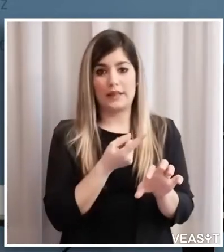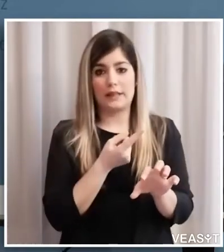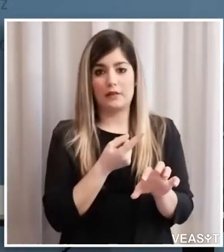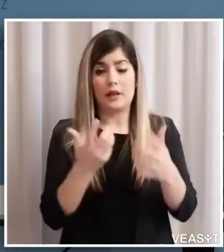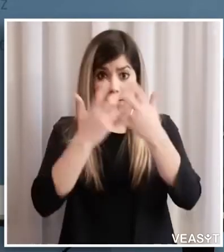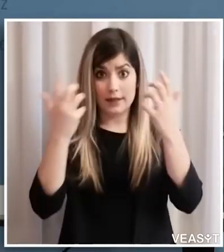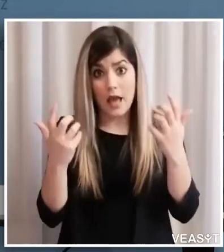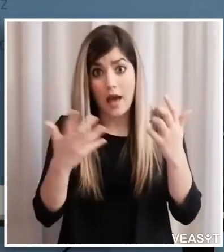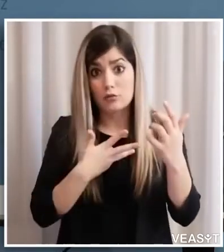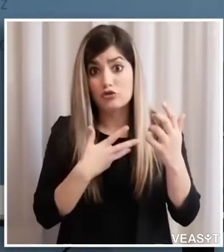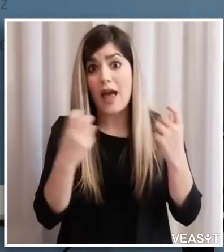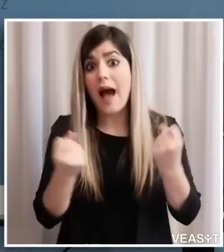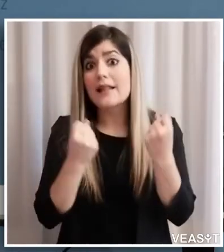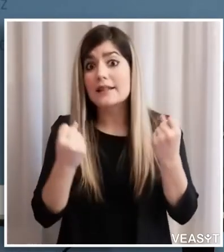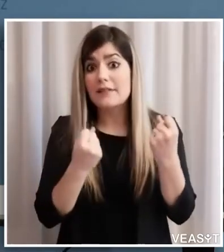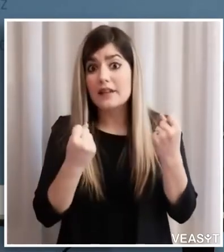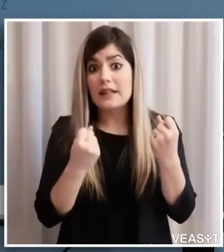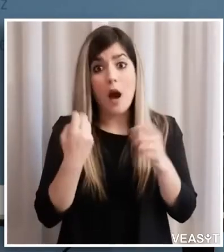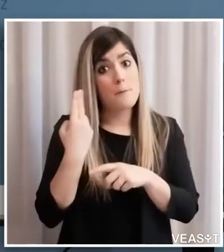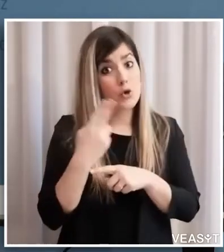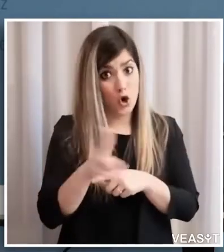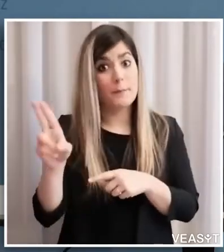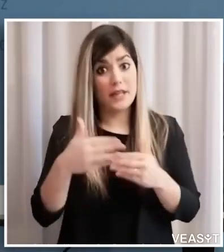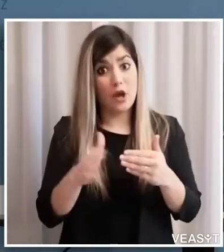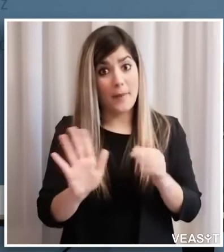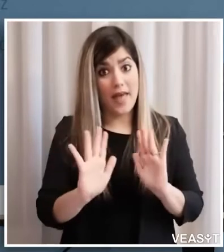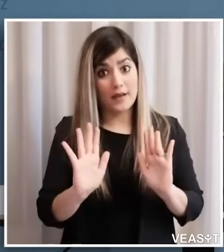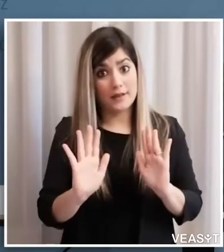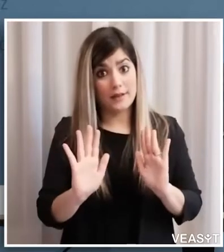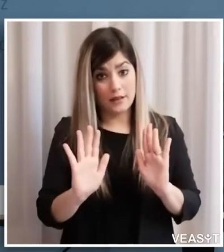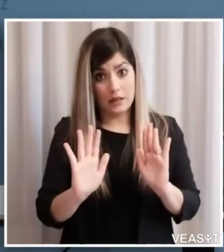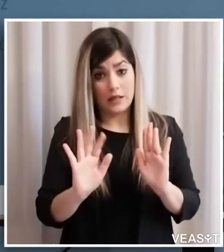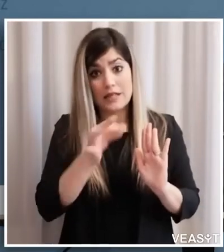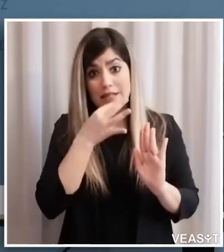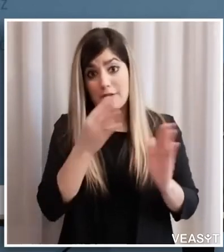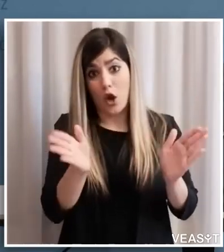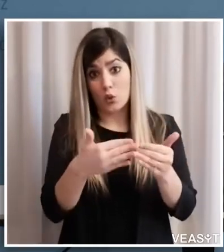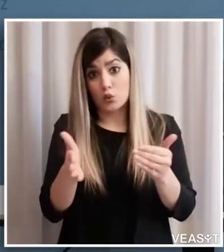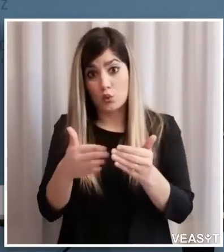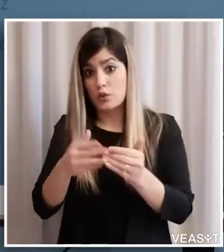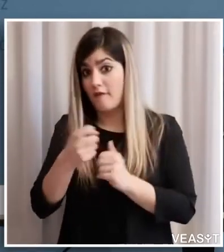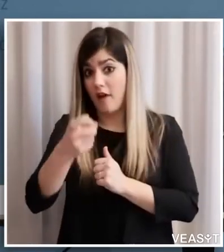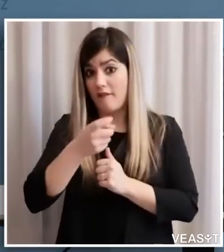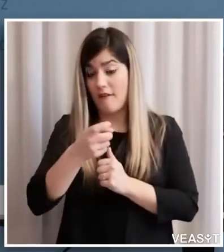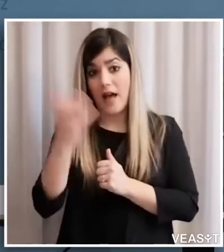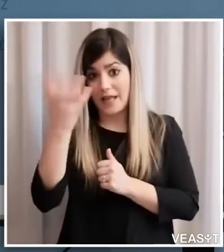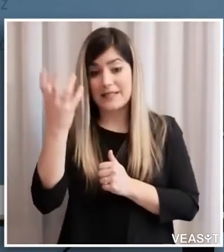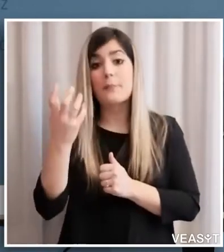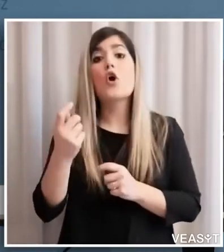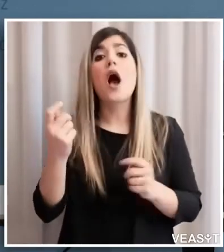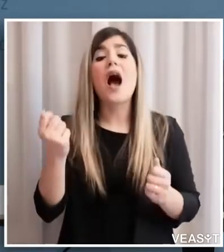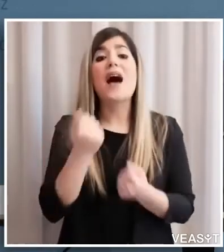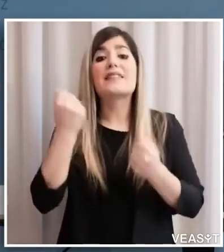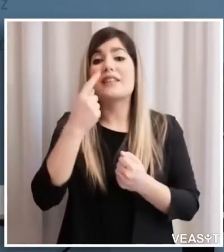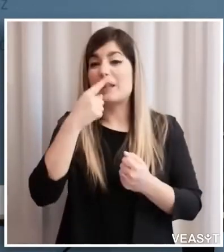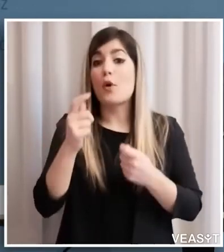ancora vietate per così dire cioè chiuse e mi riferisco per esempio a tutte le attività commerciali tranne quelle esplicitamente